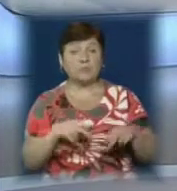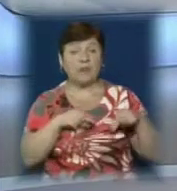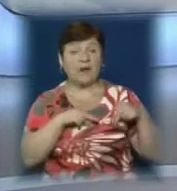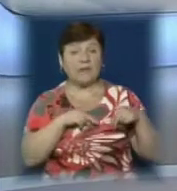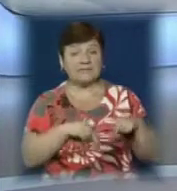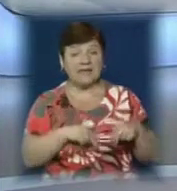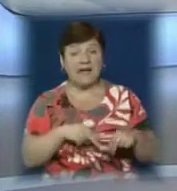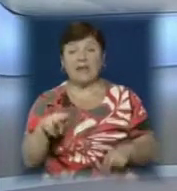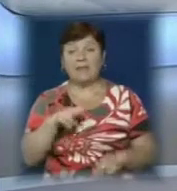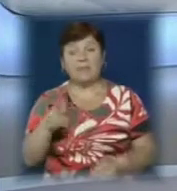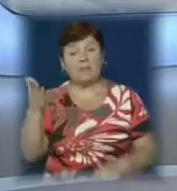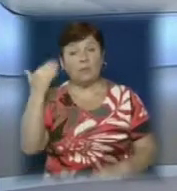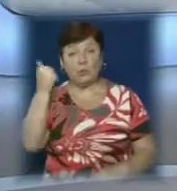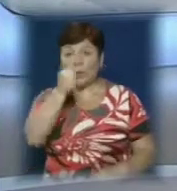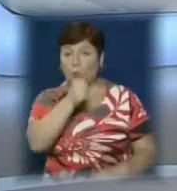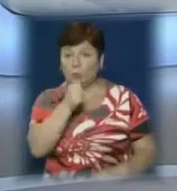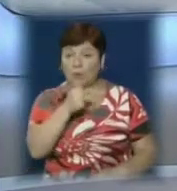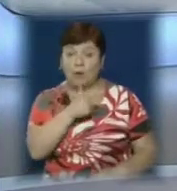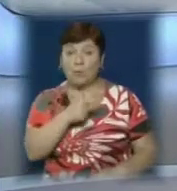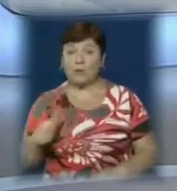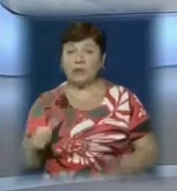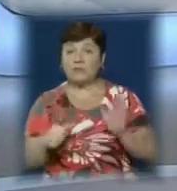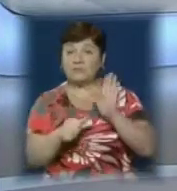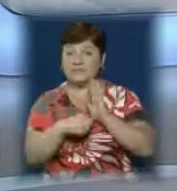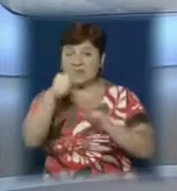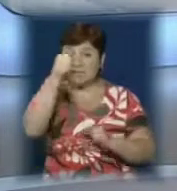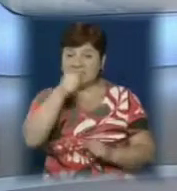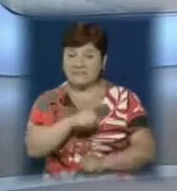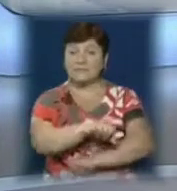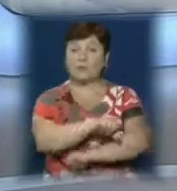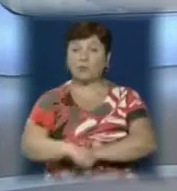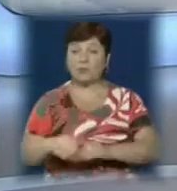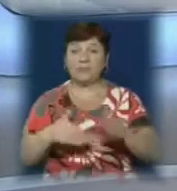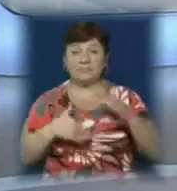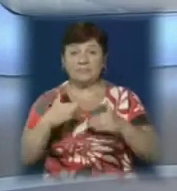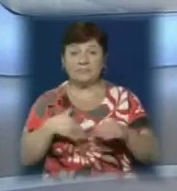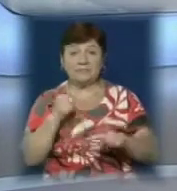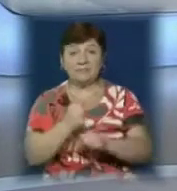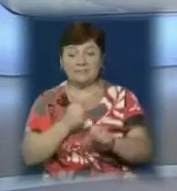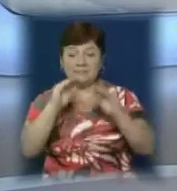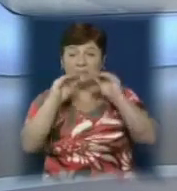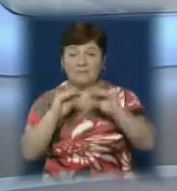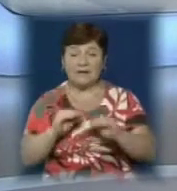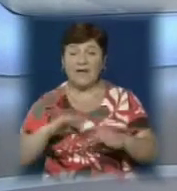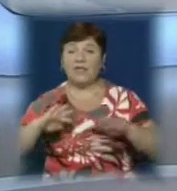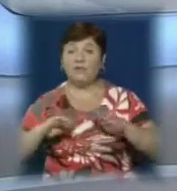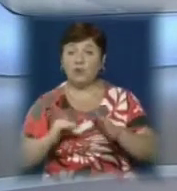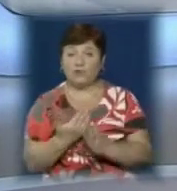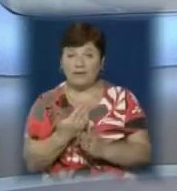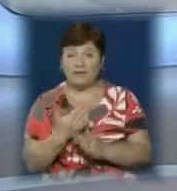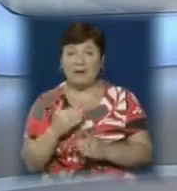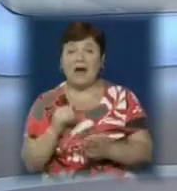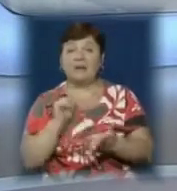підписаному в липні минулого року. Протягом шести місяців закордонні фахівці працювали над систематизацією і відновленням